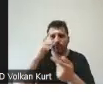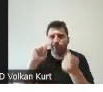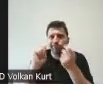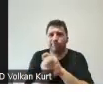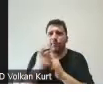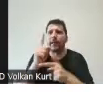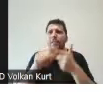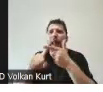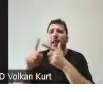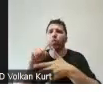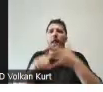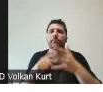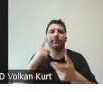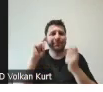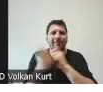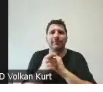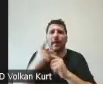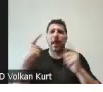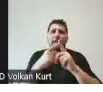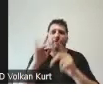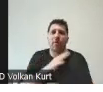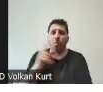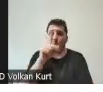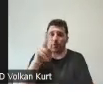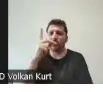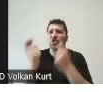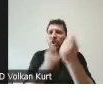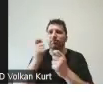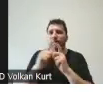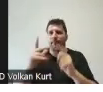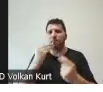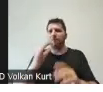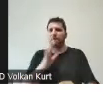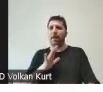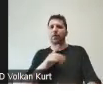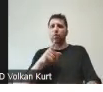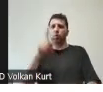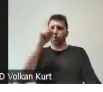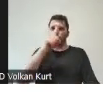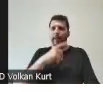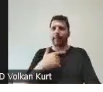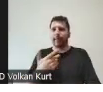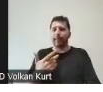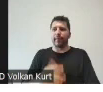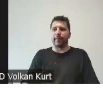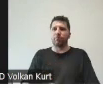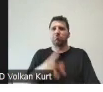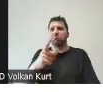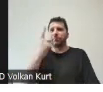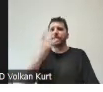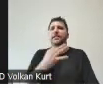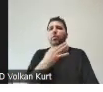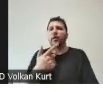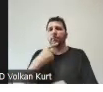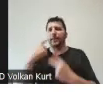etkilemeye yönelik bir şey yapmayı hedefliyorsunuz. Ona dair de bir çalışma kurgulayabilirsiniz. yüzden teşekkür ederim Yağmur.